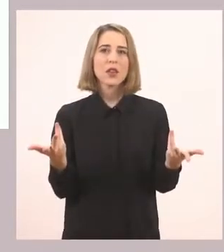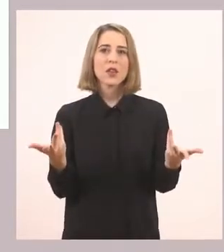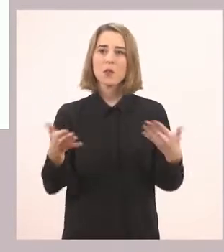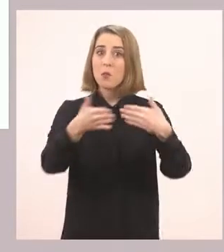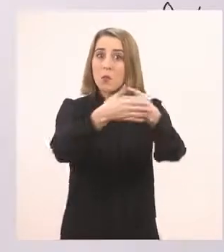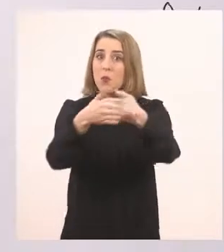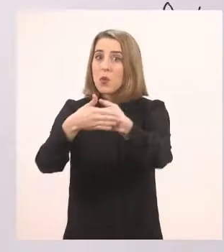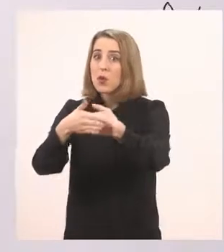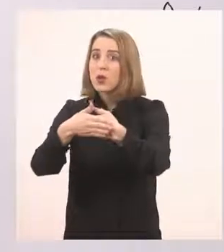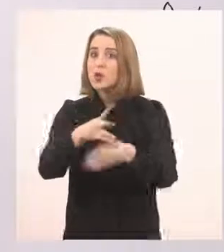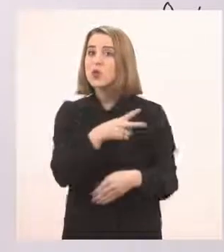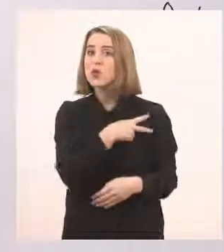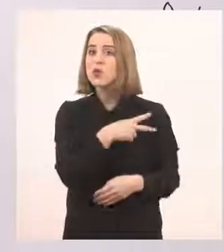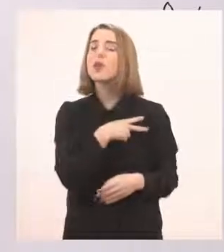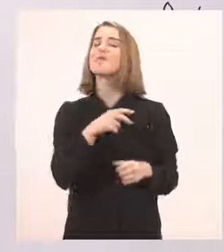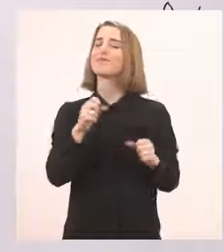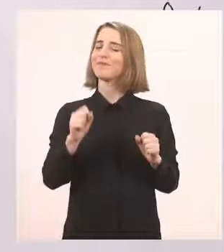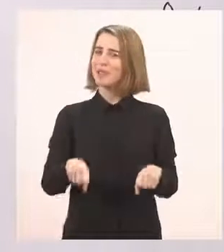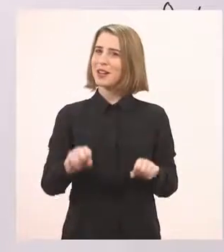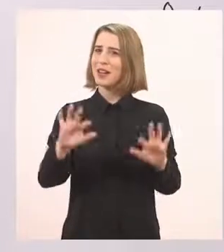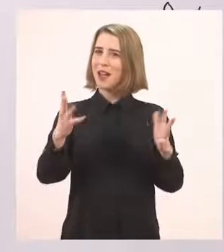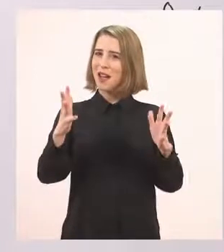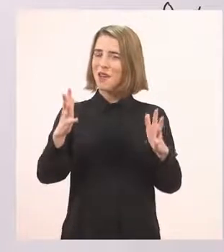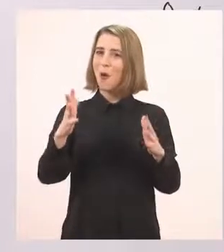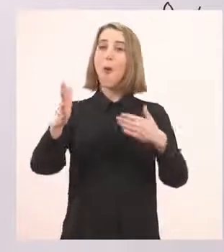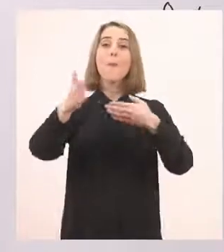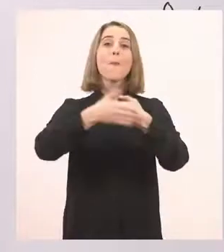πόρτες. Οπότε η πόρτα.